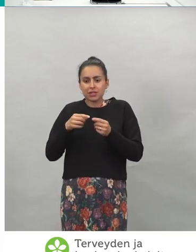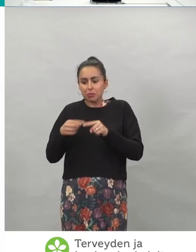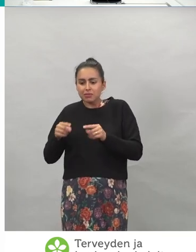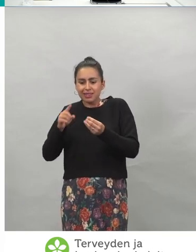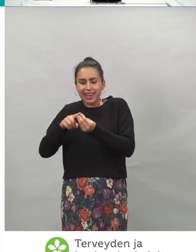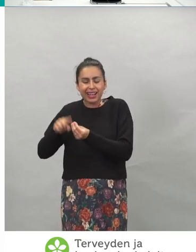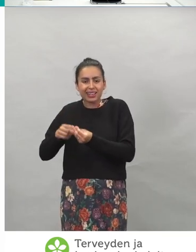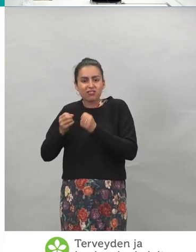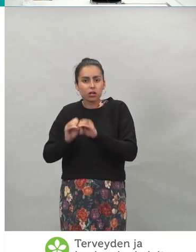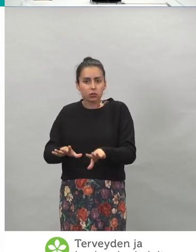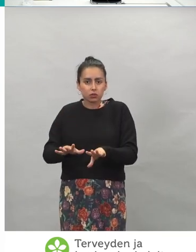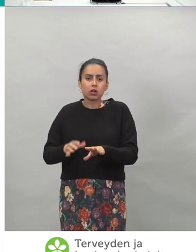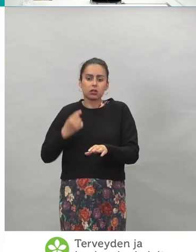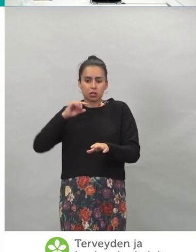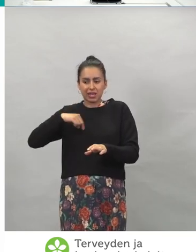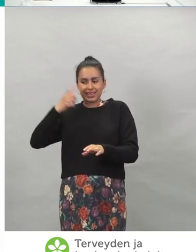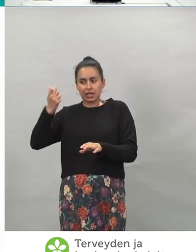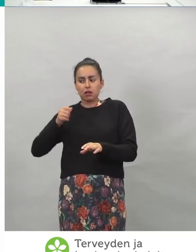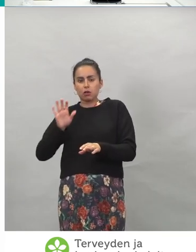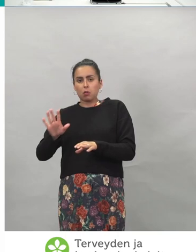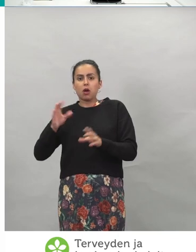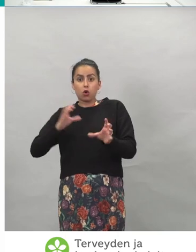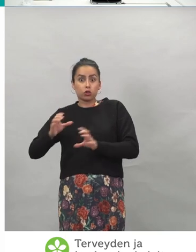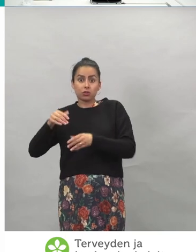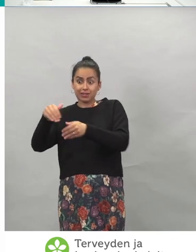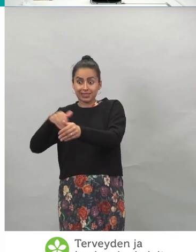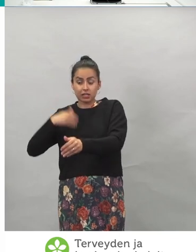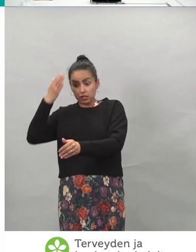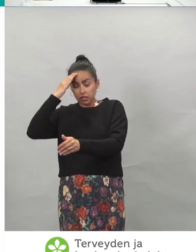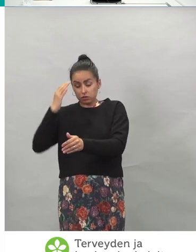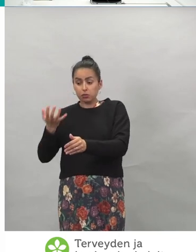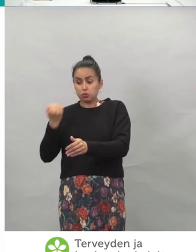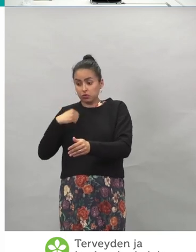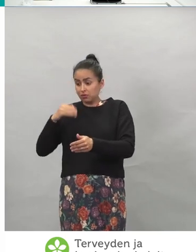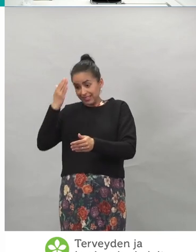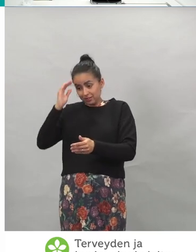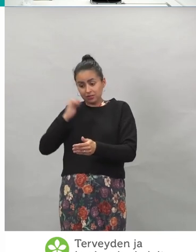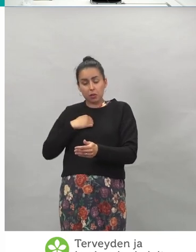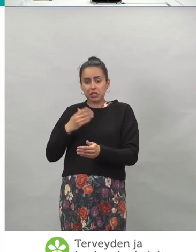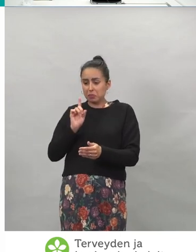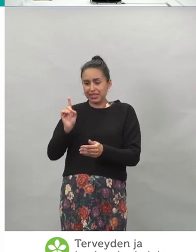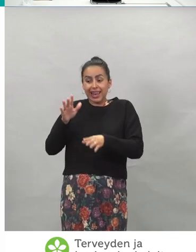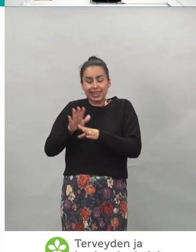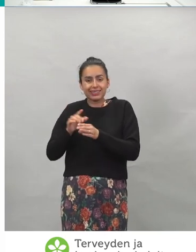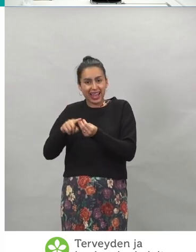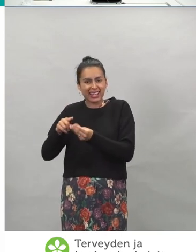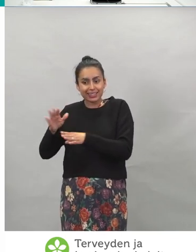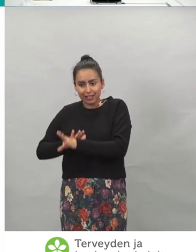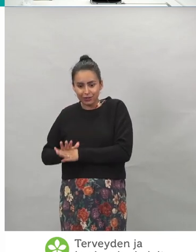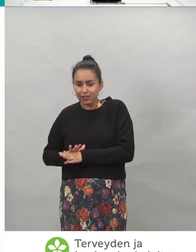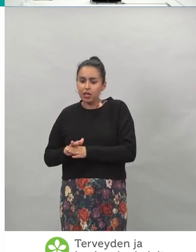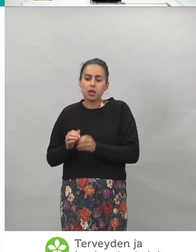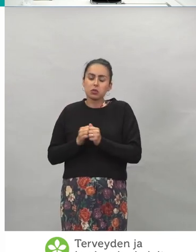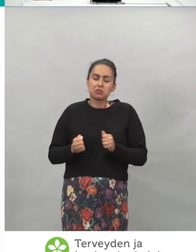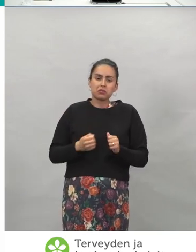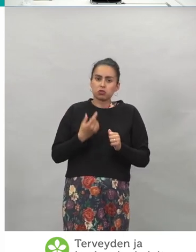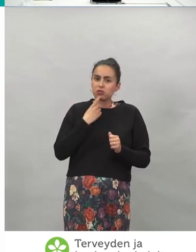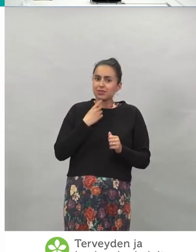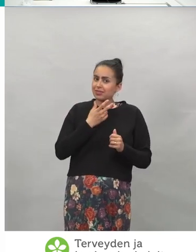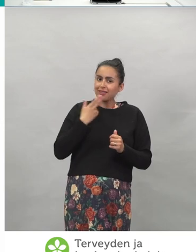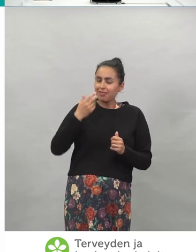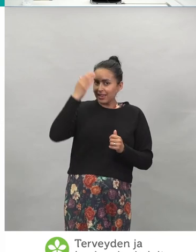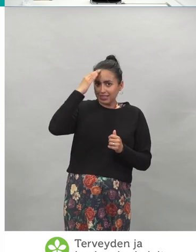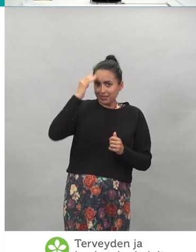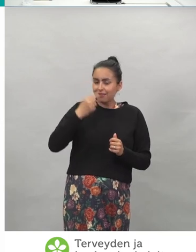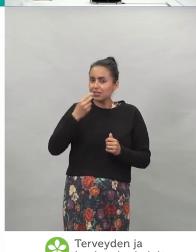hoitorekisteritiedoista. Niin sitten me pystytään vastaamaan tähän. Mutta Suomesta ei ja maailmaltakaan ei tehdä vielä kauheasti